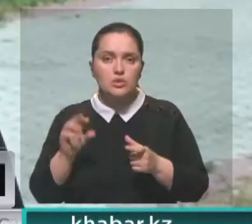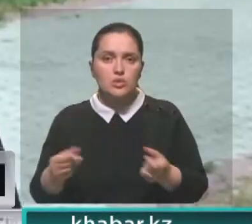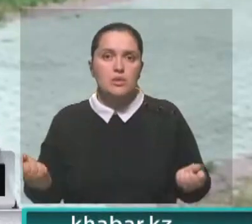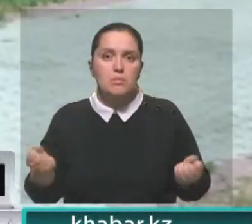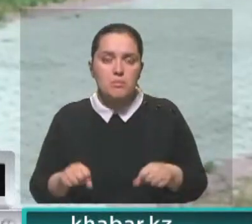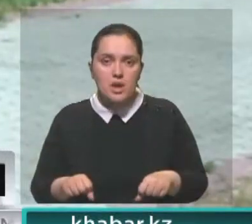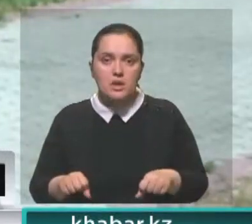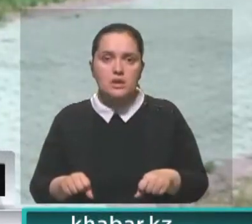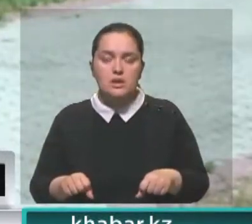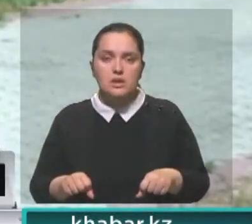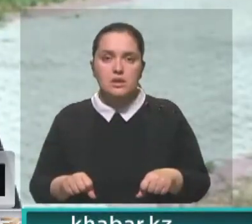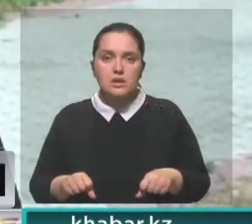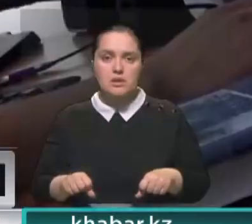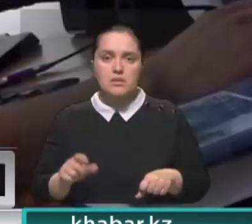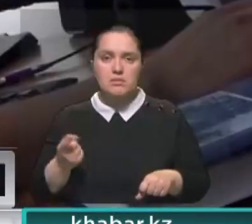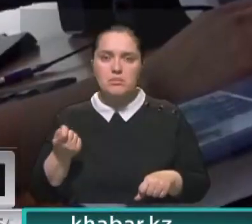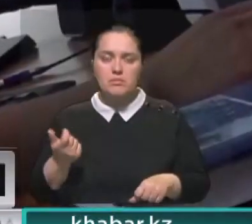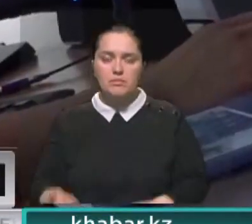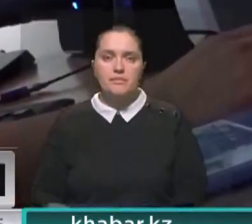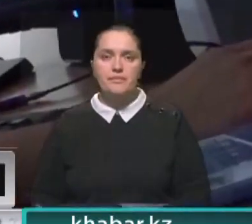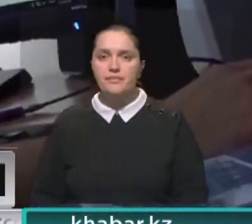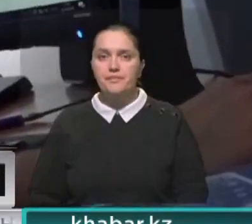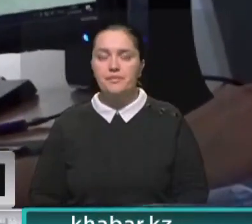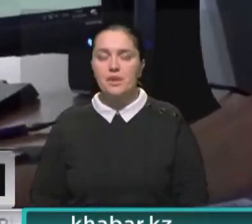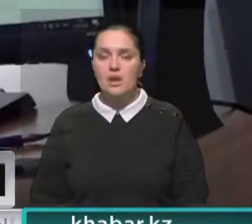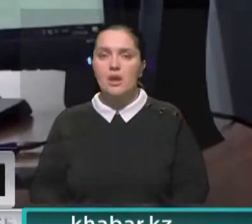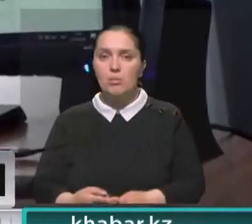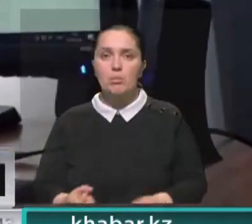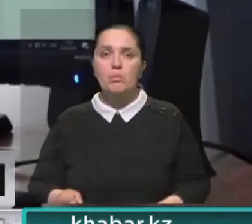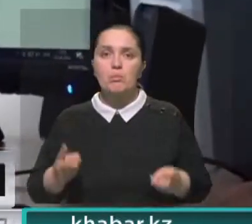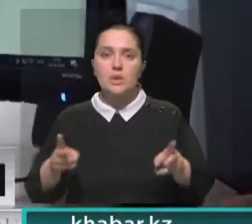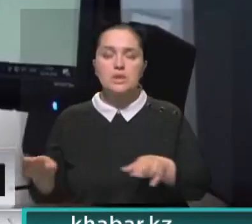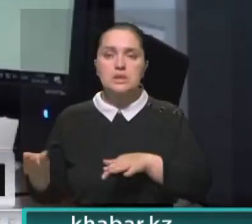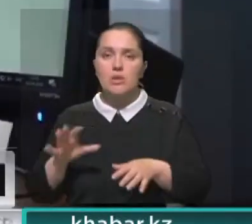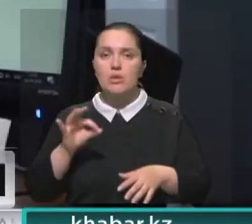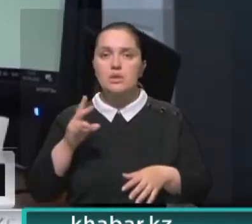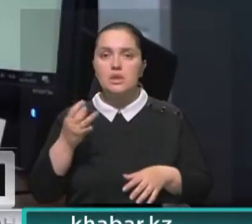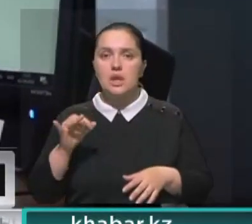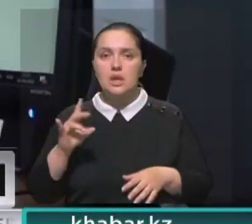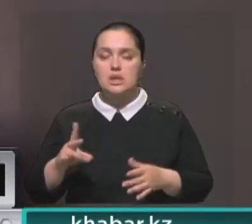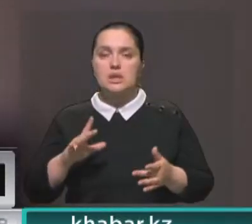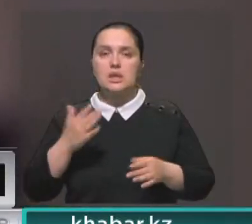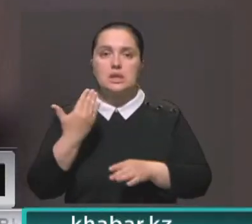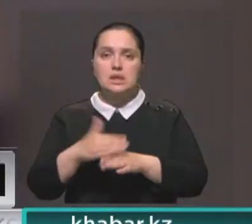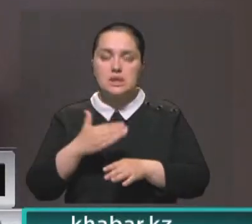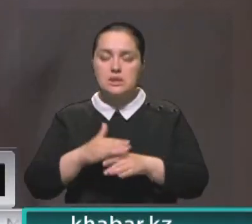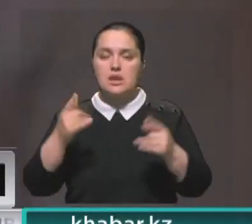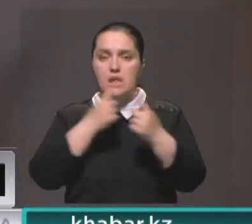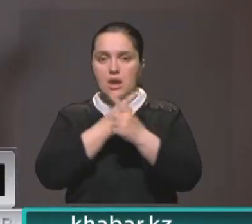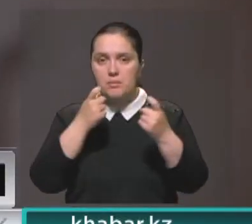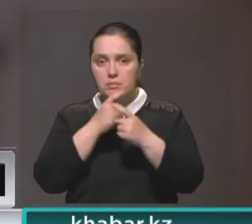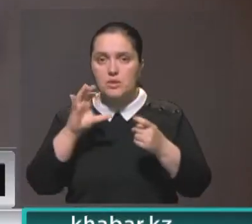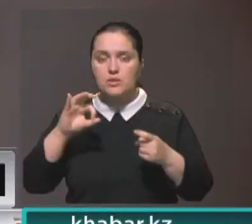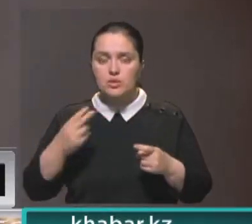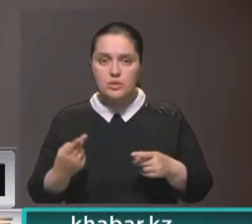с карт-счетов, но это единичный случай. Обширное поле преступной деятельности, онлайн-кредитования и объявления в социальных сетях. В этом году